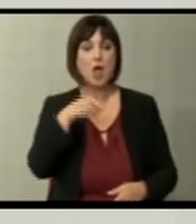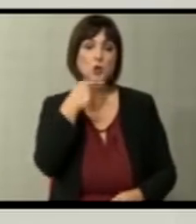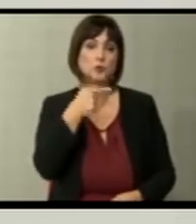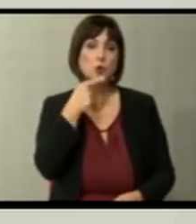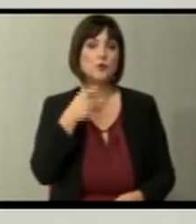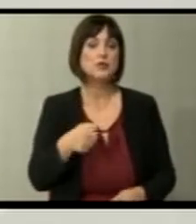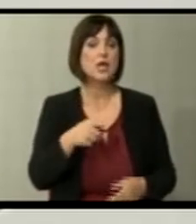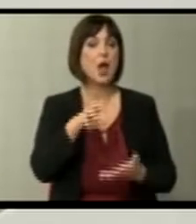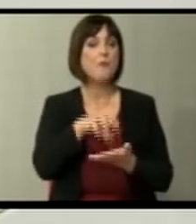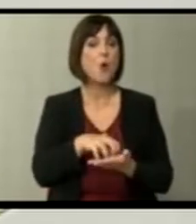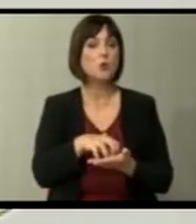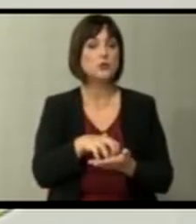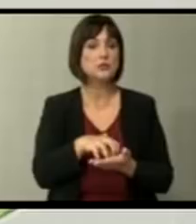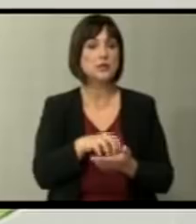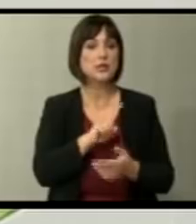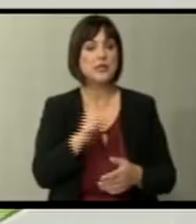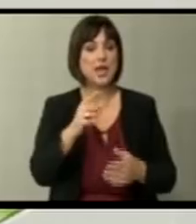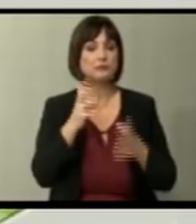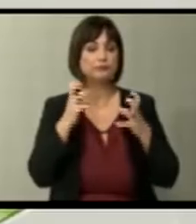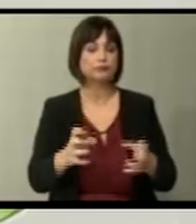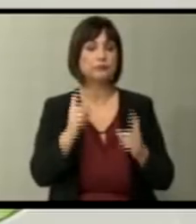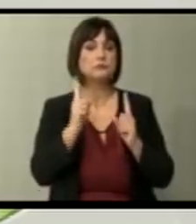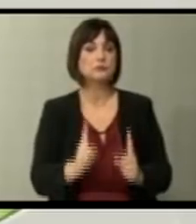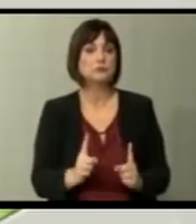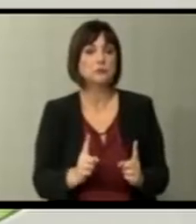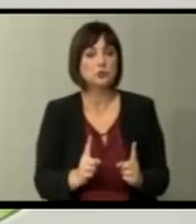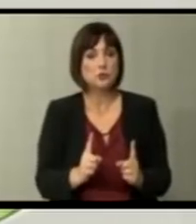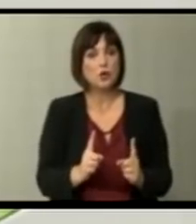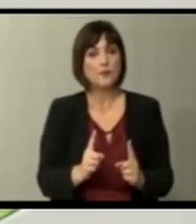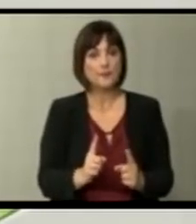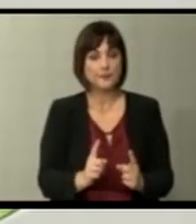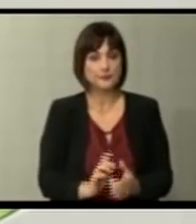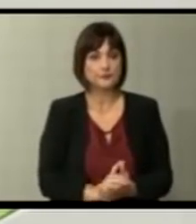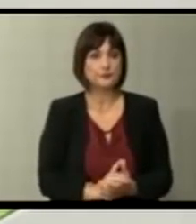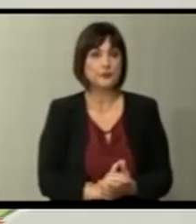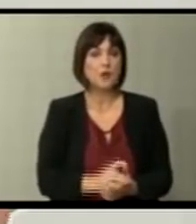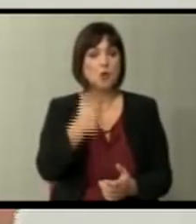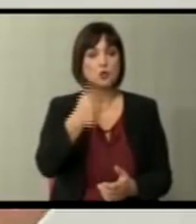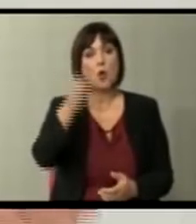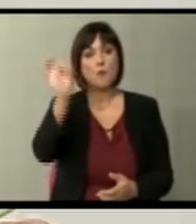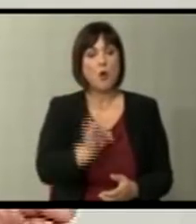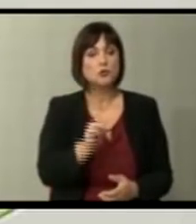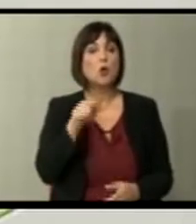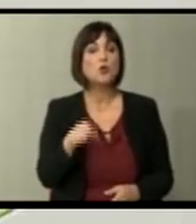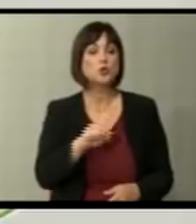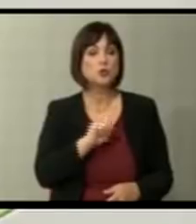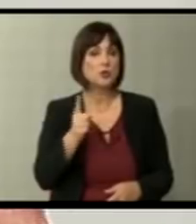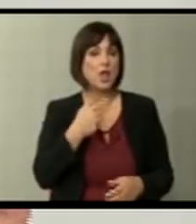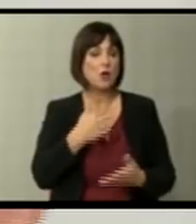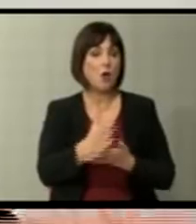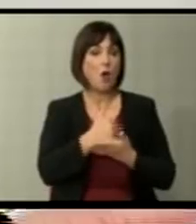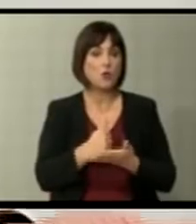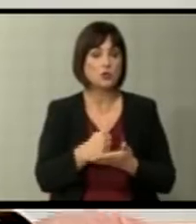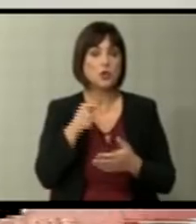позицијата не е цементирана, не е сто-насто. Оно што не ни оди во